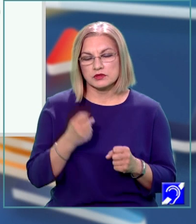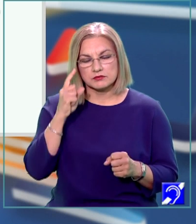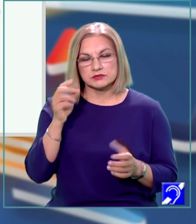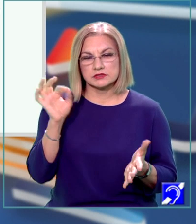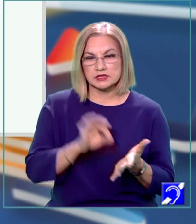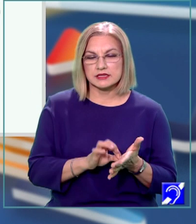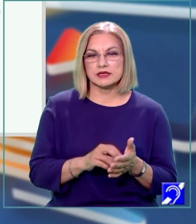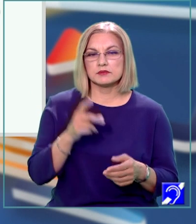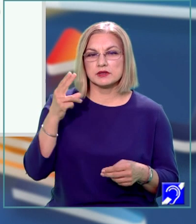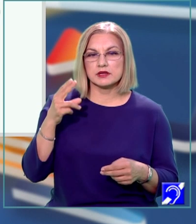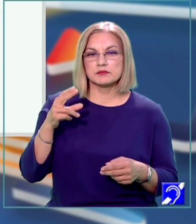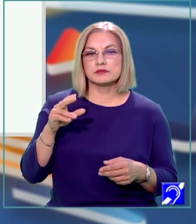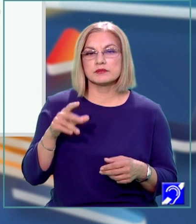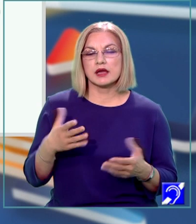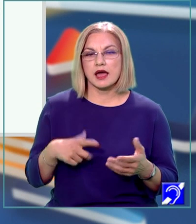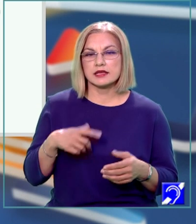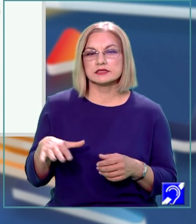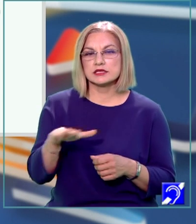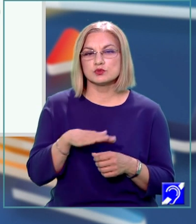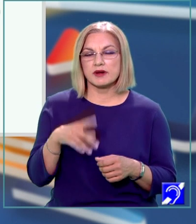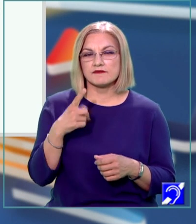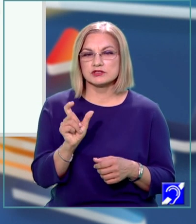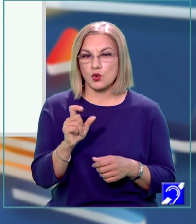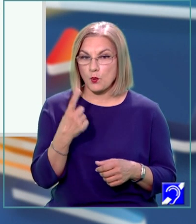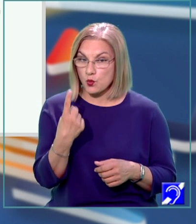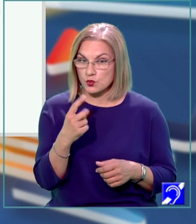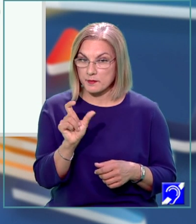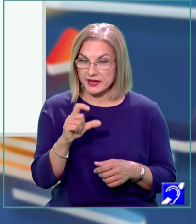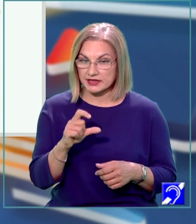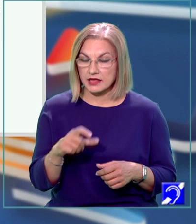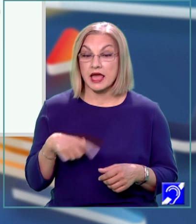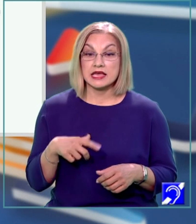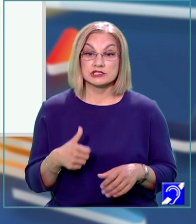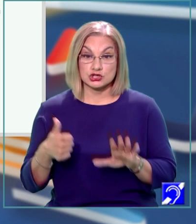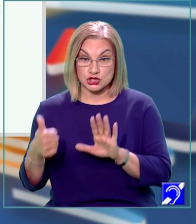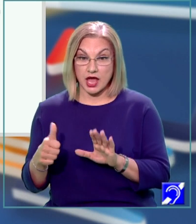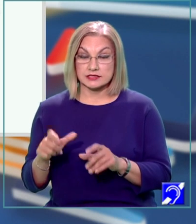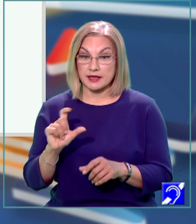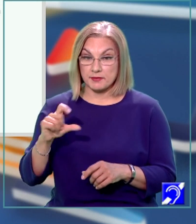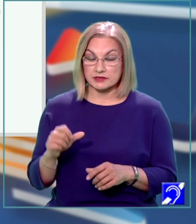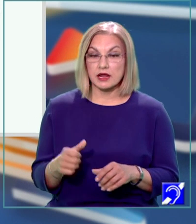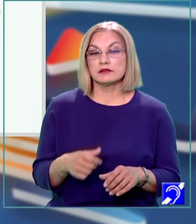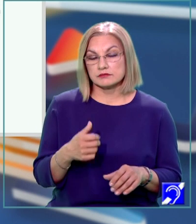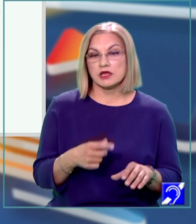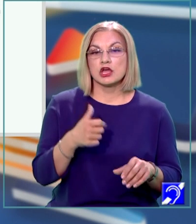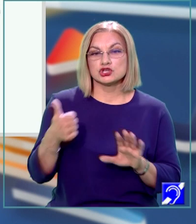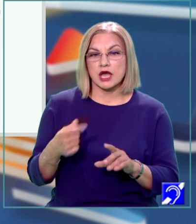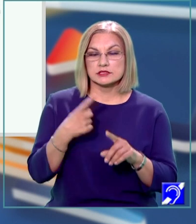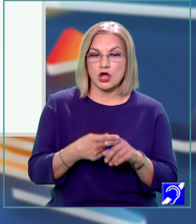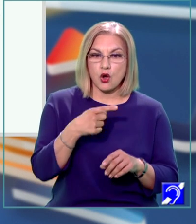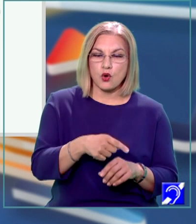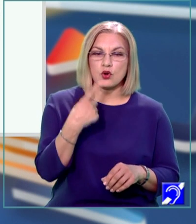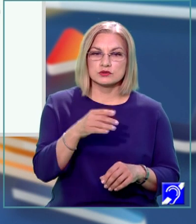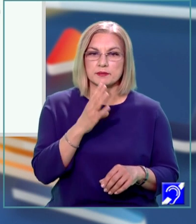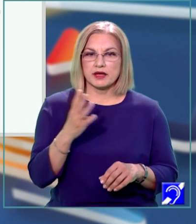suprafața unui singur pătrat. Fiind șase fețe, șase ori L pătrat egal 144,